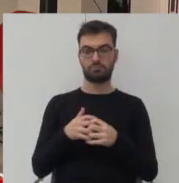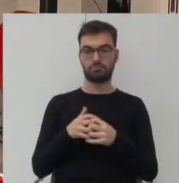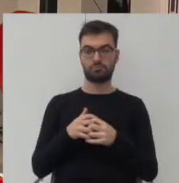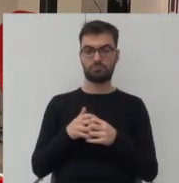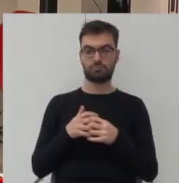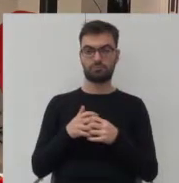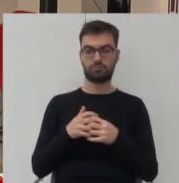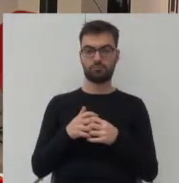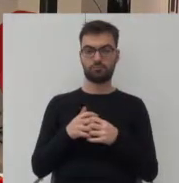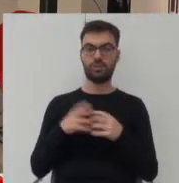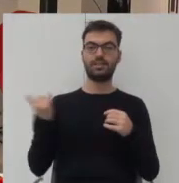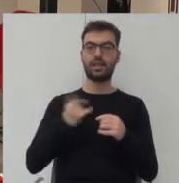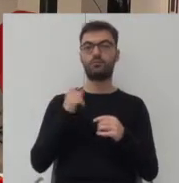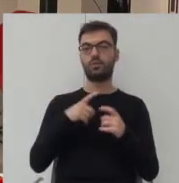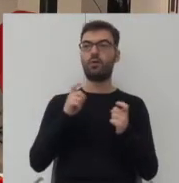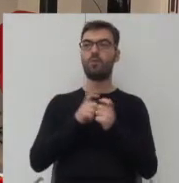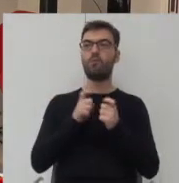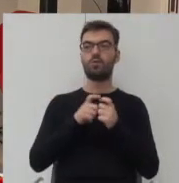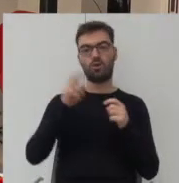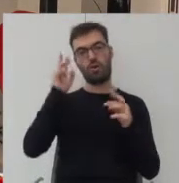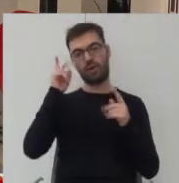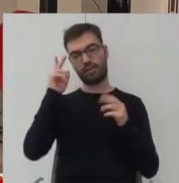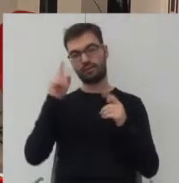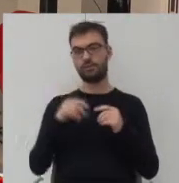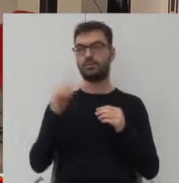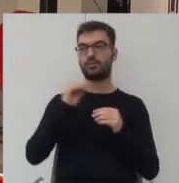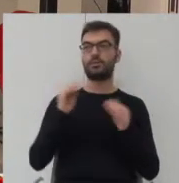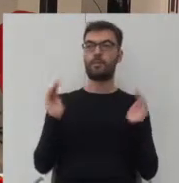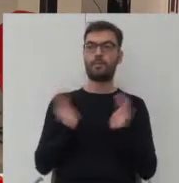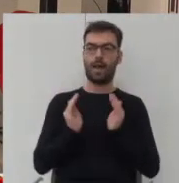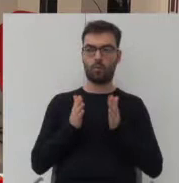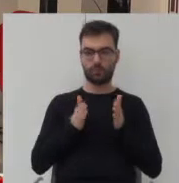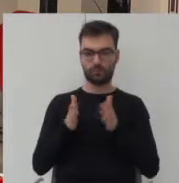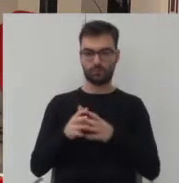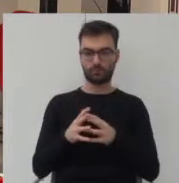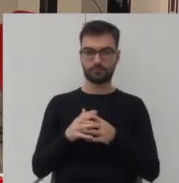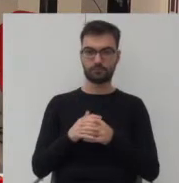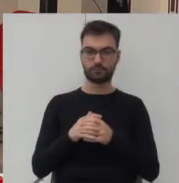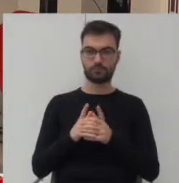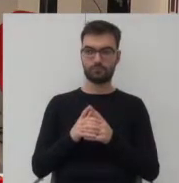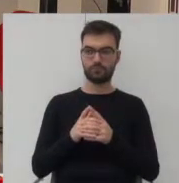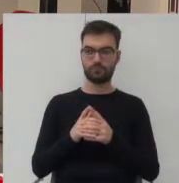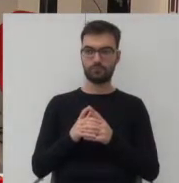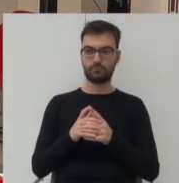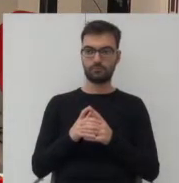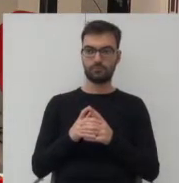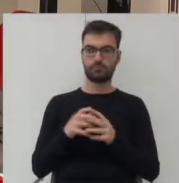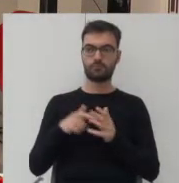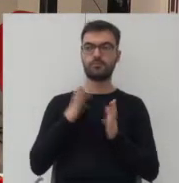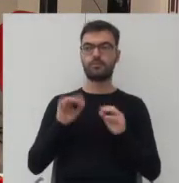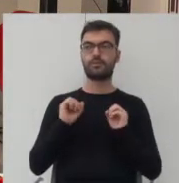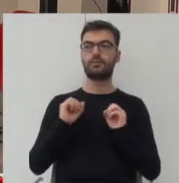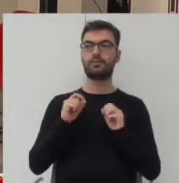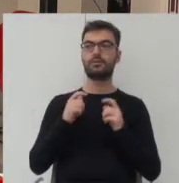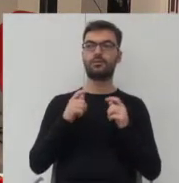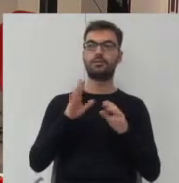zawsze jest ten punkt orientacyjny. Do tego są małe uliczki, które mają funkcjonować również w tym